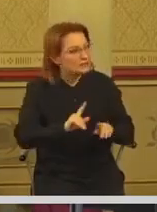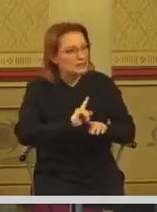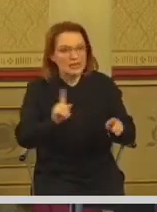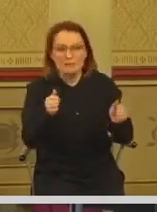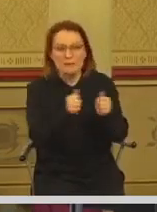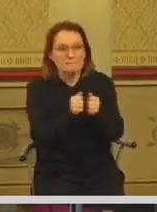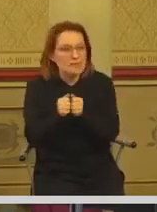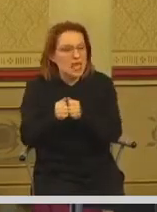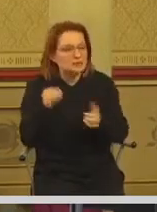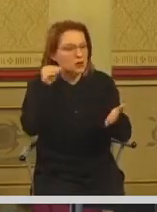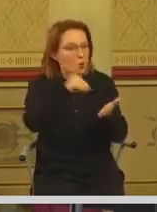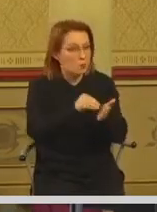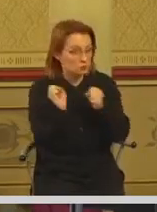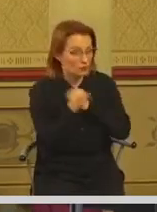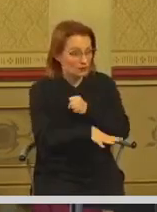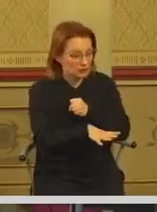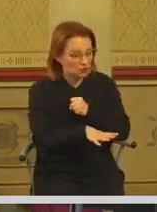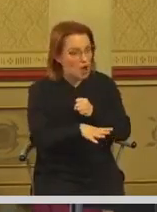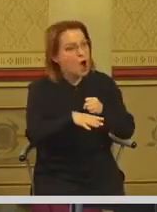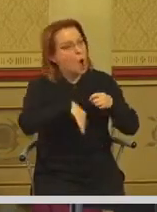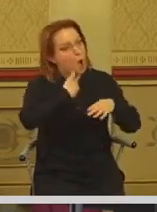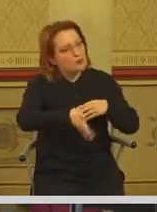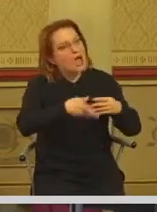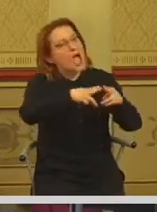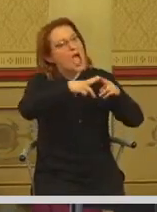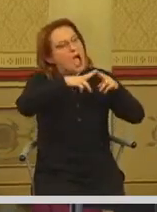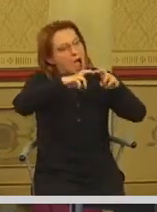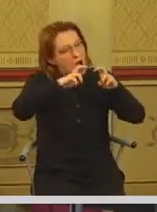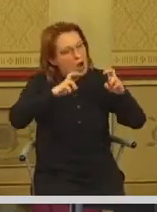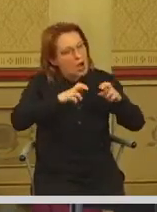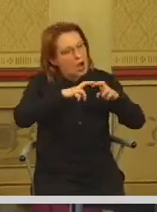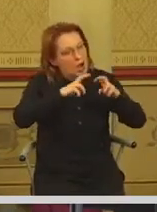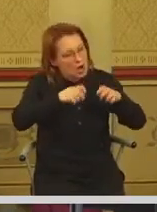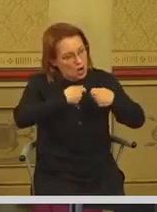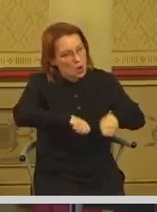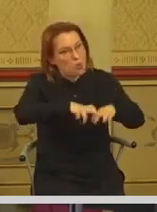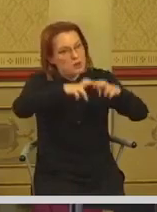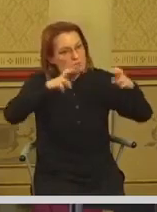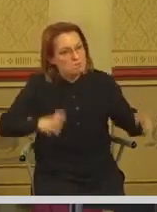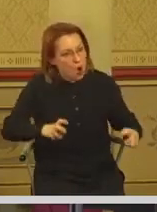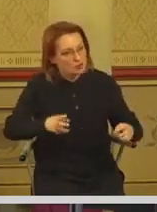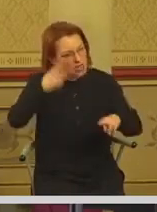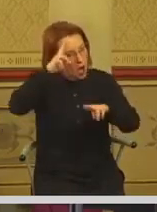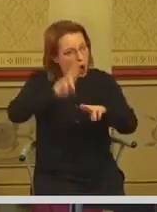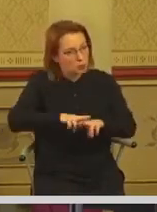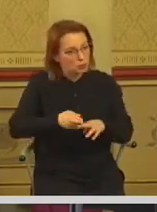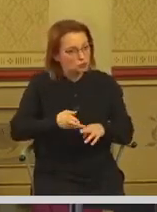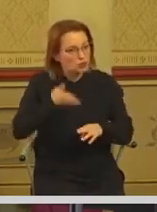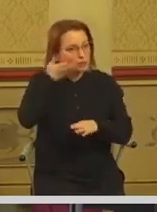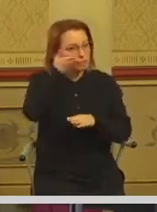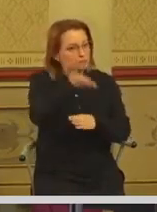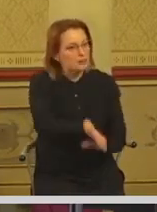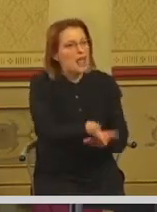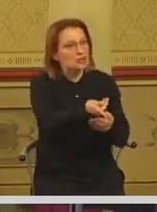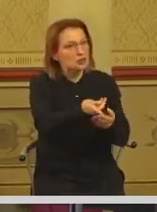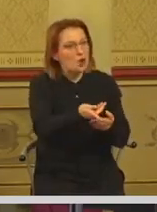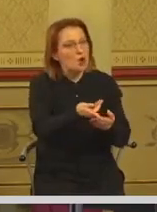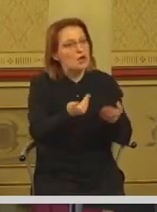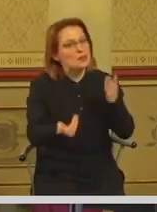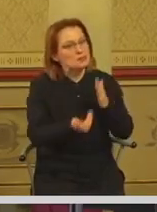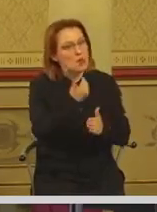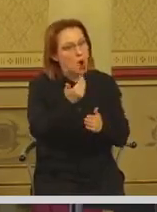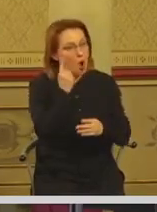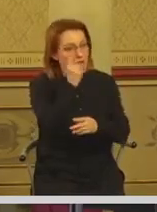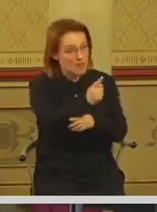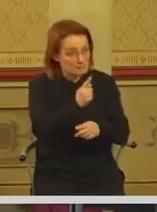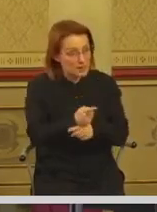klub Mosta je odlučio u proceduru uputiti prijedlog nove